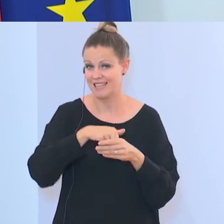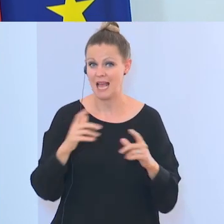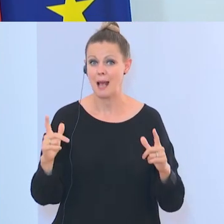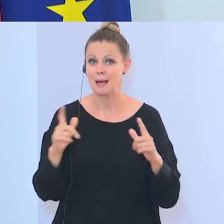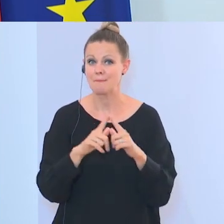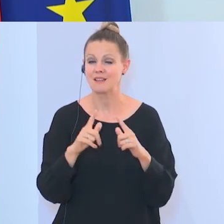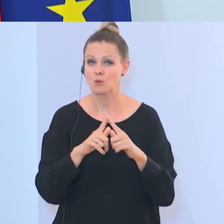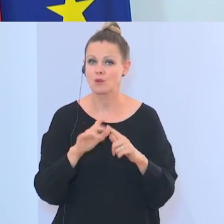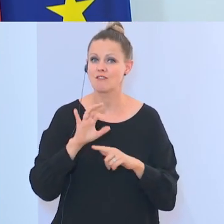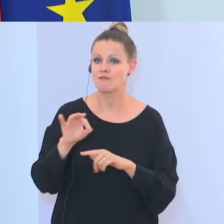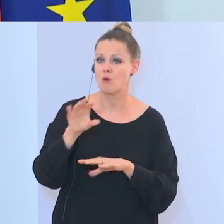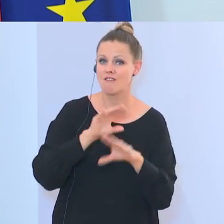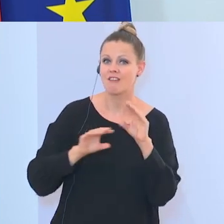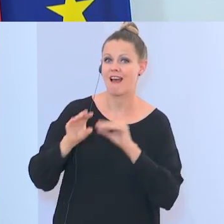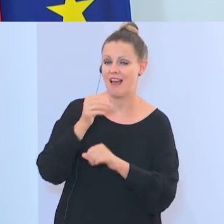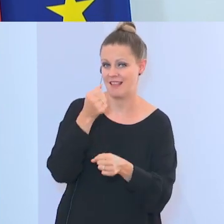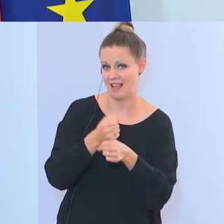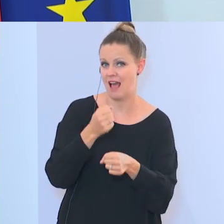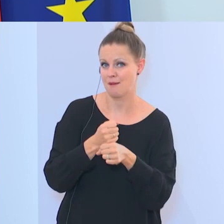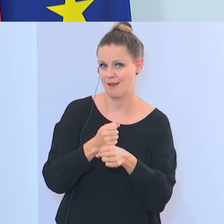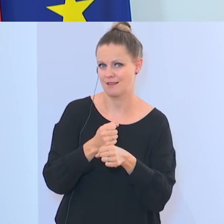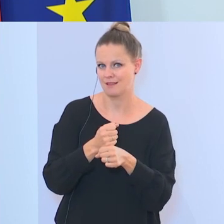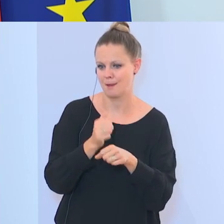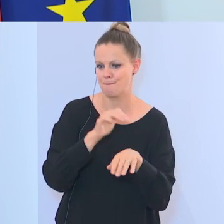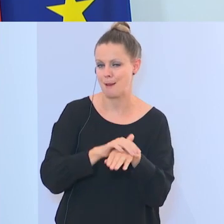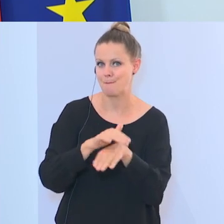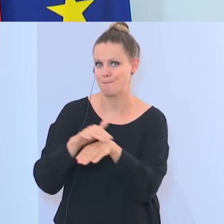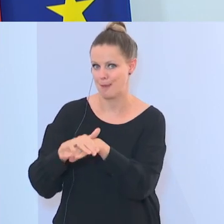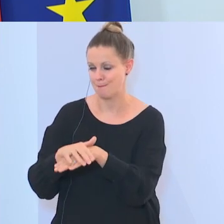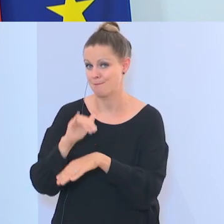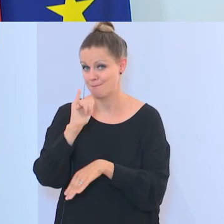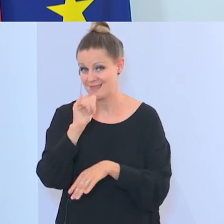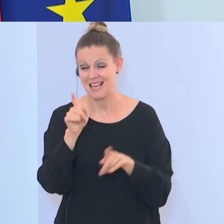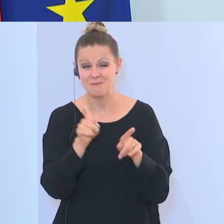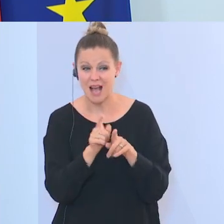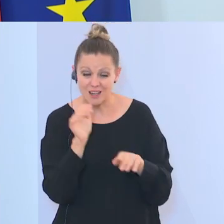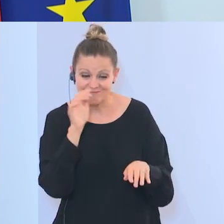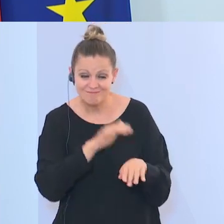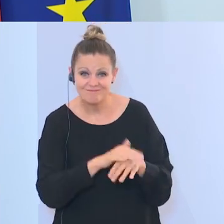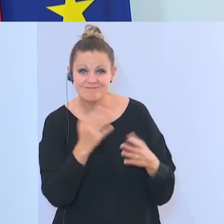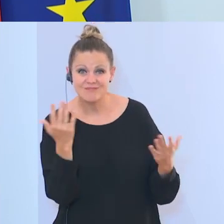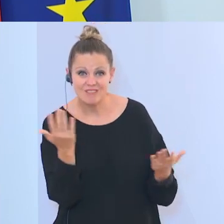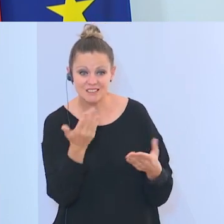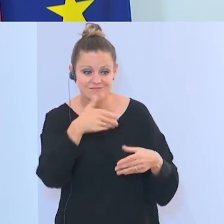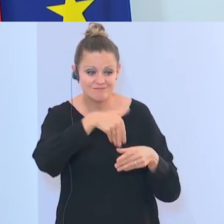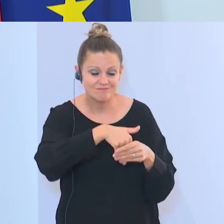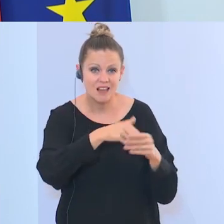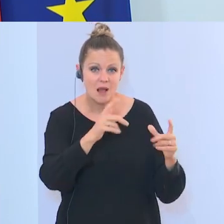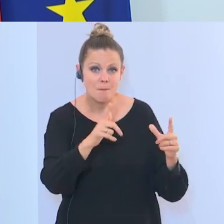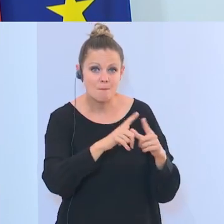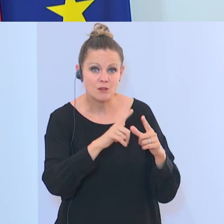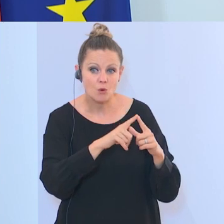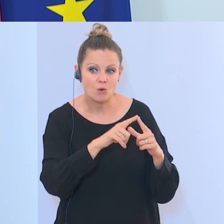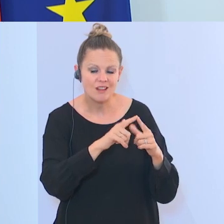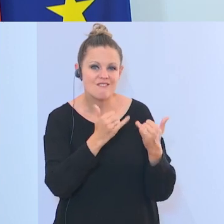Vereine arbeiten, also die aufzudecken, aber auch aufzudecken, mit welchen Methoden können